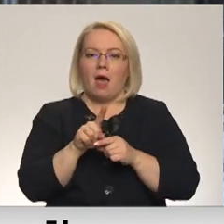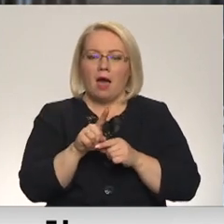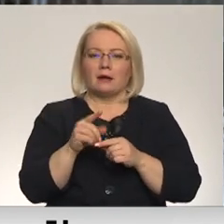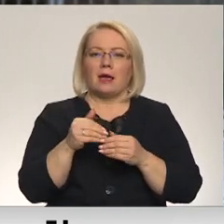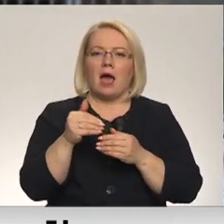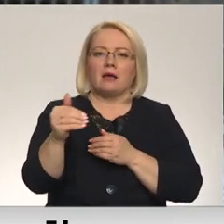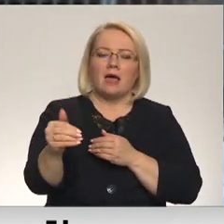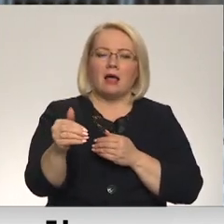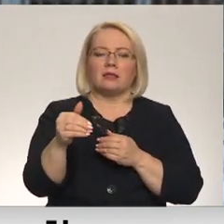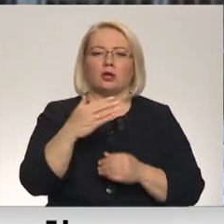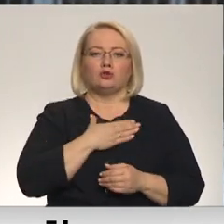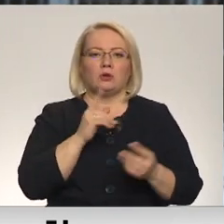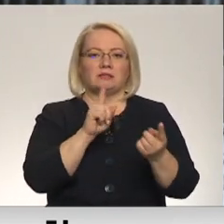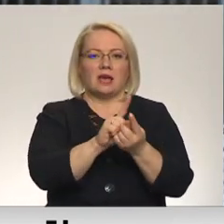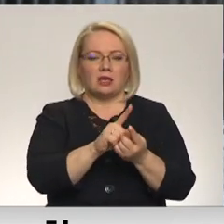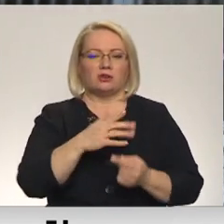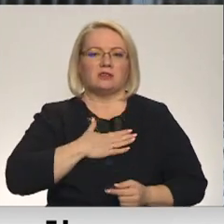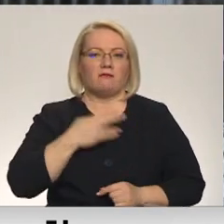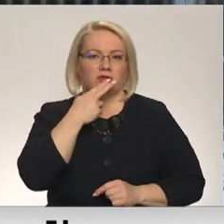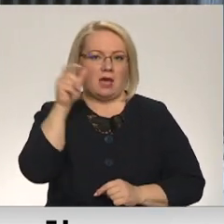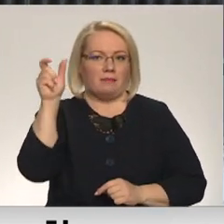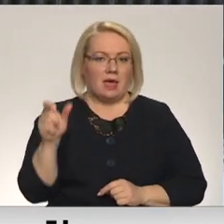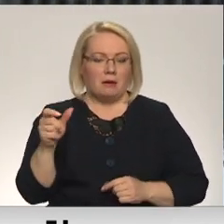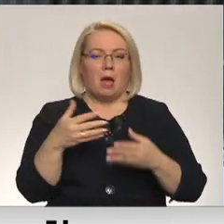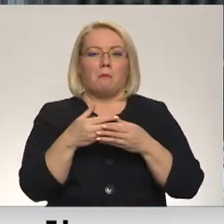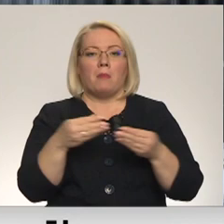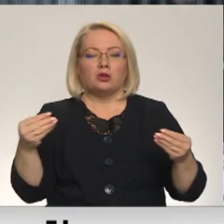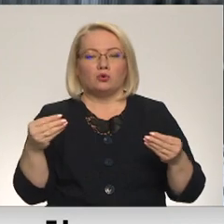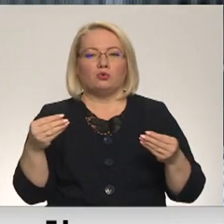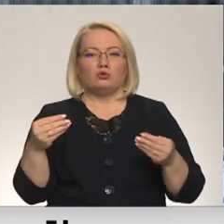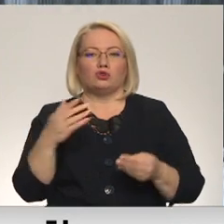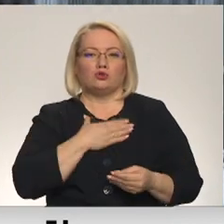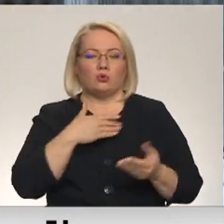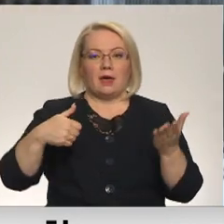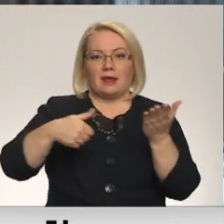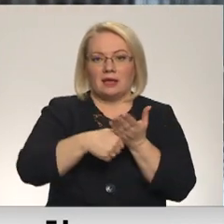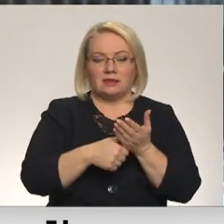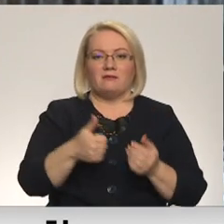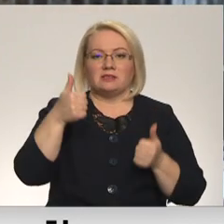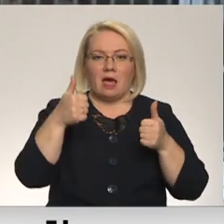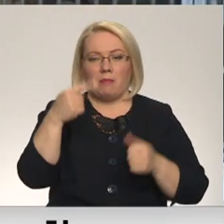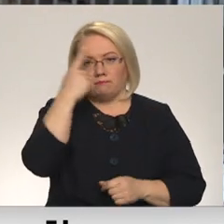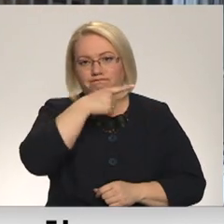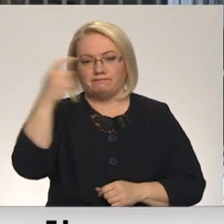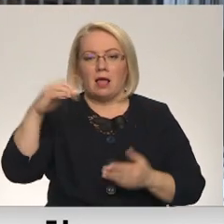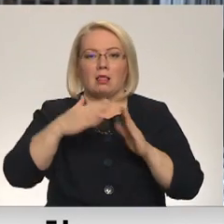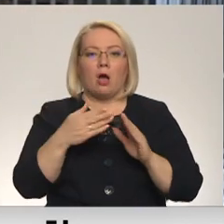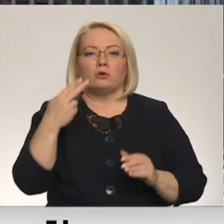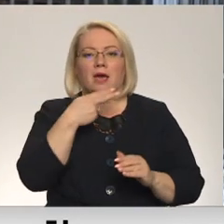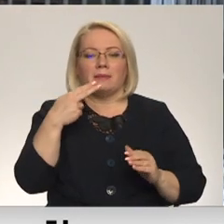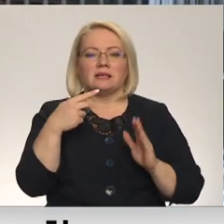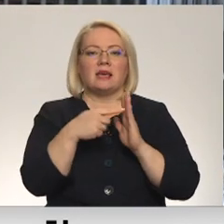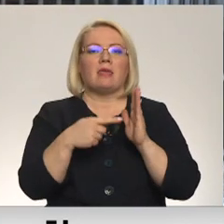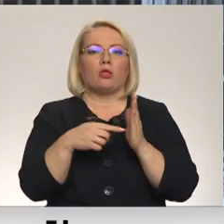suns satikšanos ar savu saimnieku. Par pazdušu suni ar reģistrētu čipu vislabāk dod ziņu lauksaimības datu centram, bet par